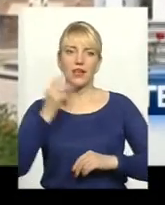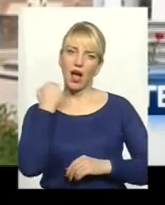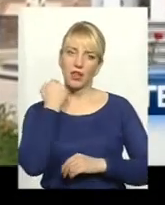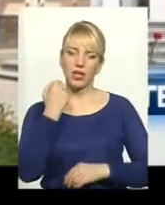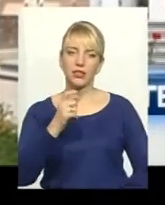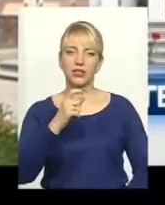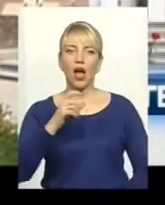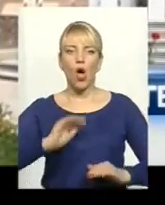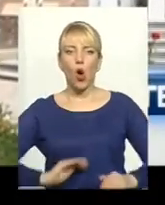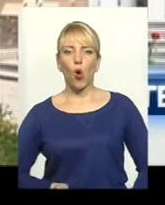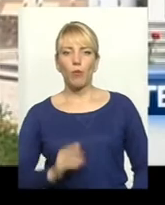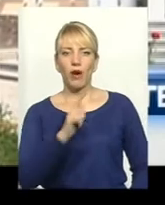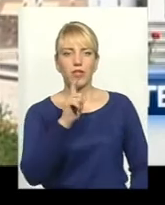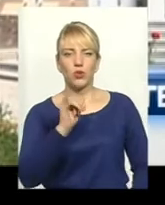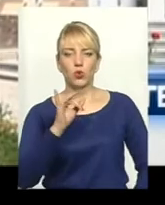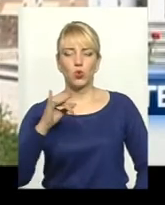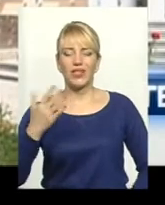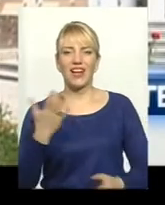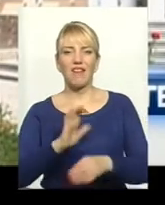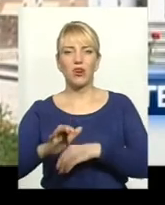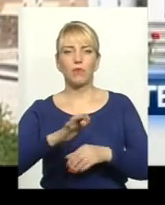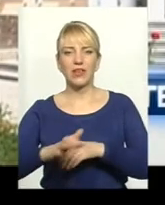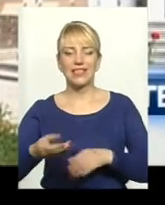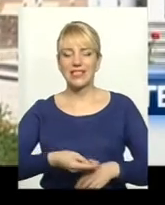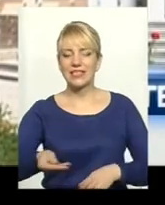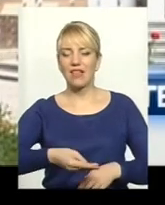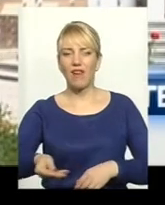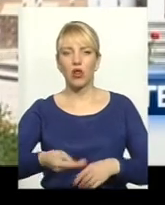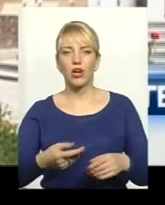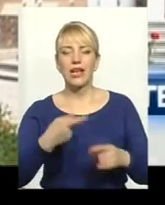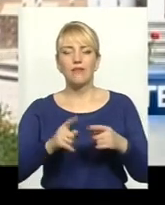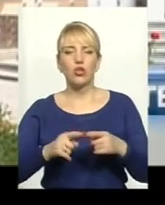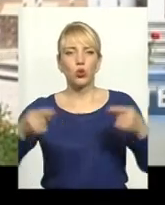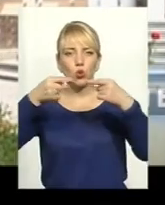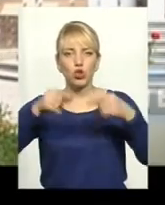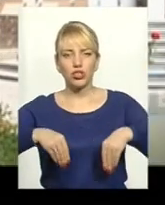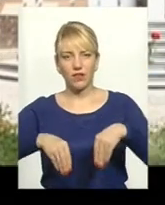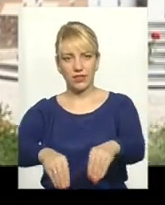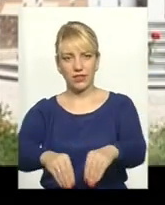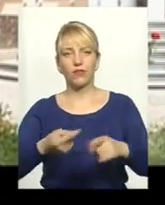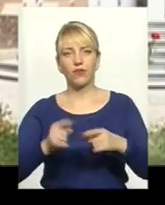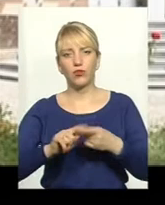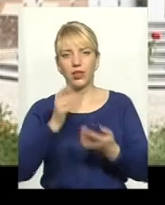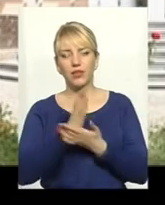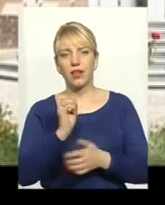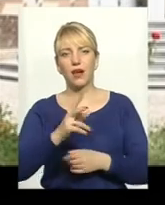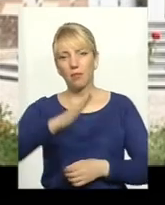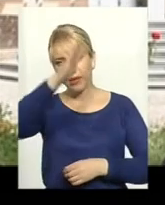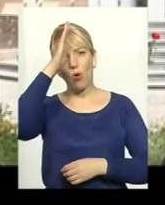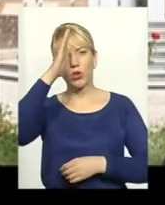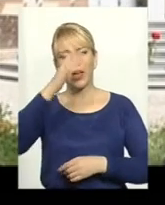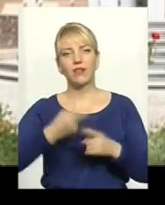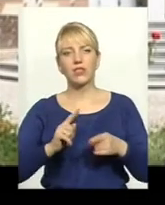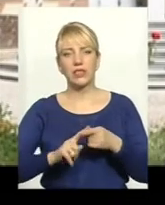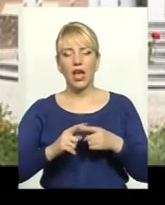Мзурі, яка є виробником сівалок. Сівалки точного висіву, вони є піонерами в даній галузі, і